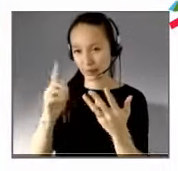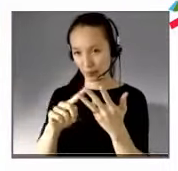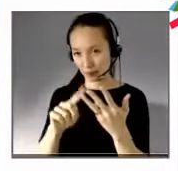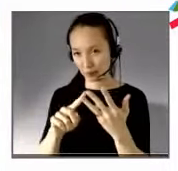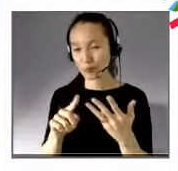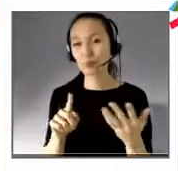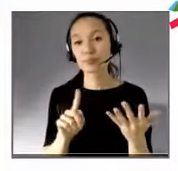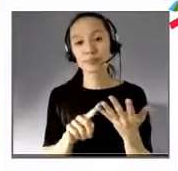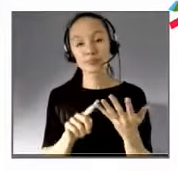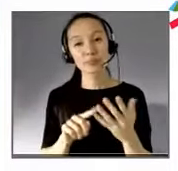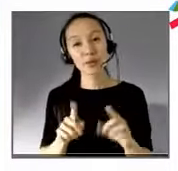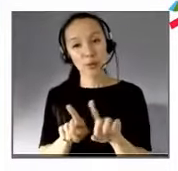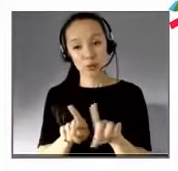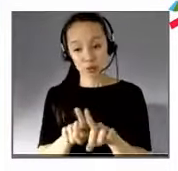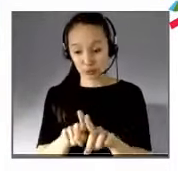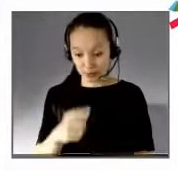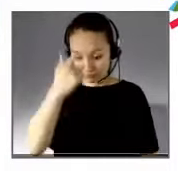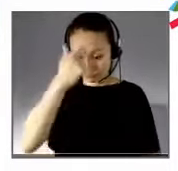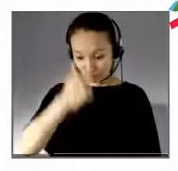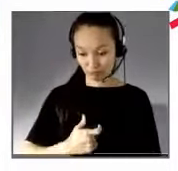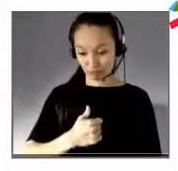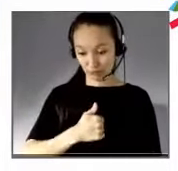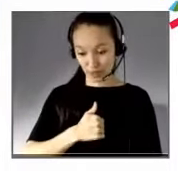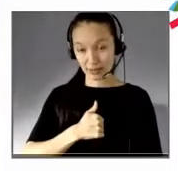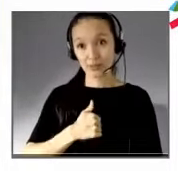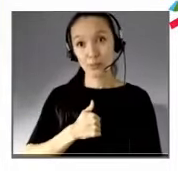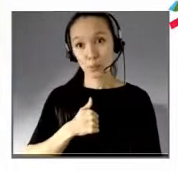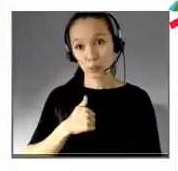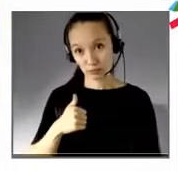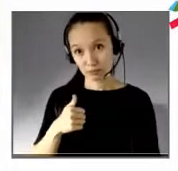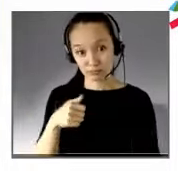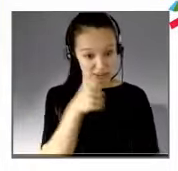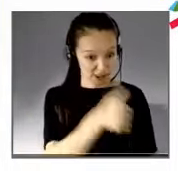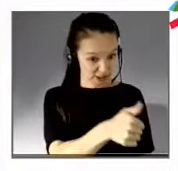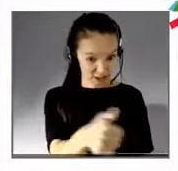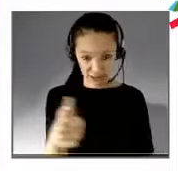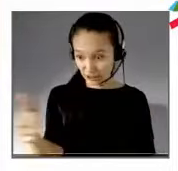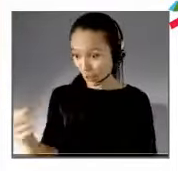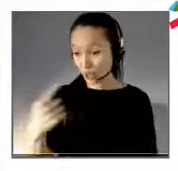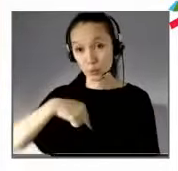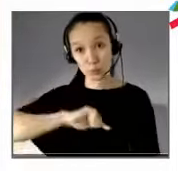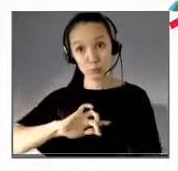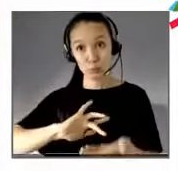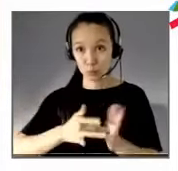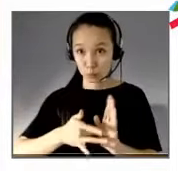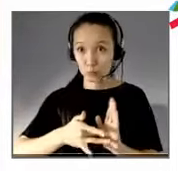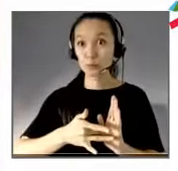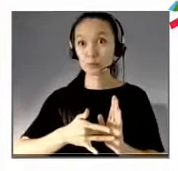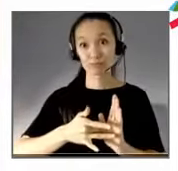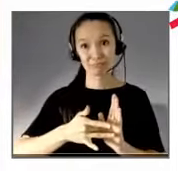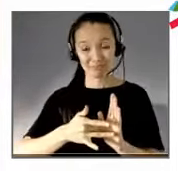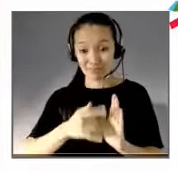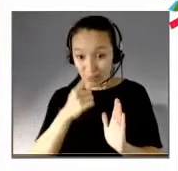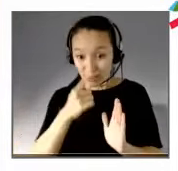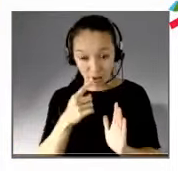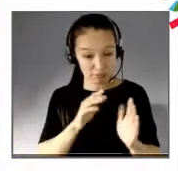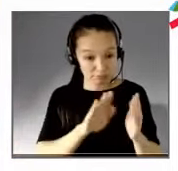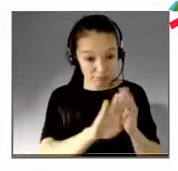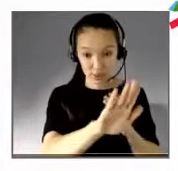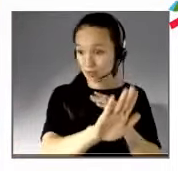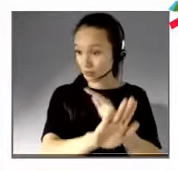'est-à-dire le fait que pour autant, chacun d'entre nous, nous sommes des êtres radicalement singuliers. Et donc le